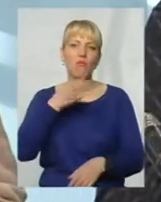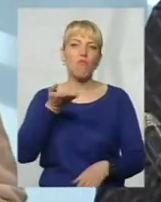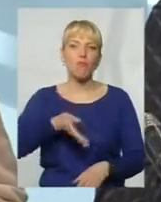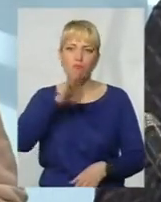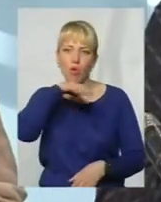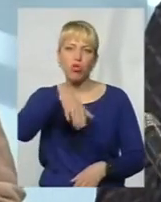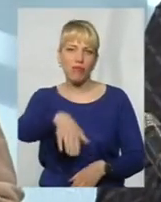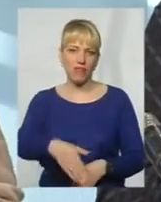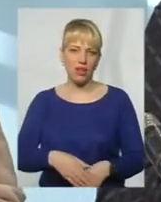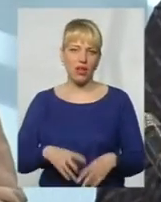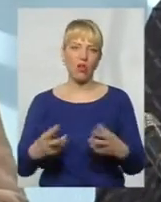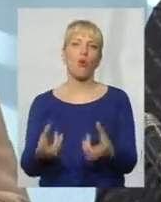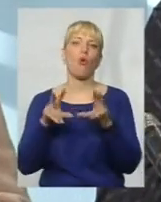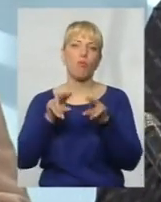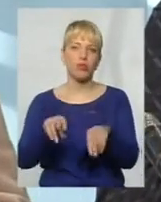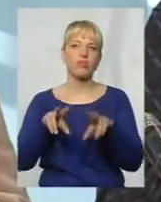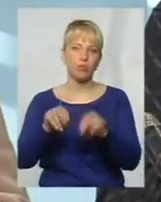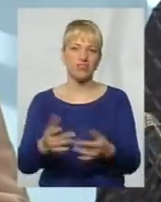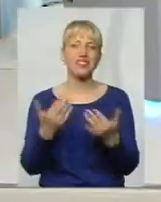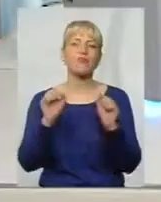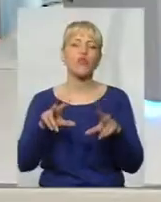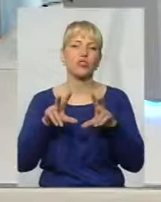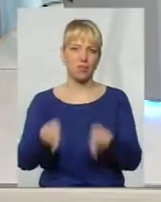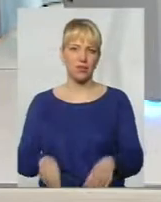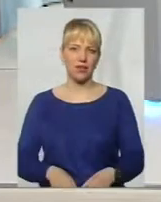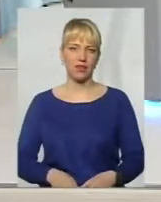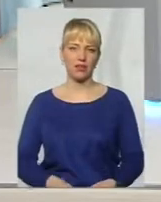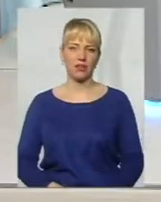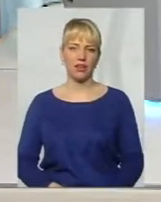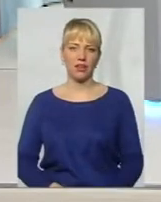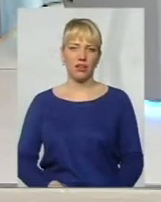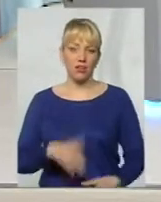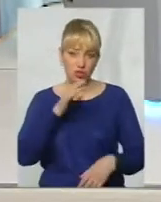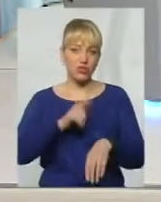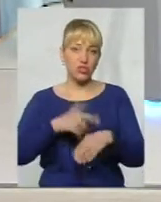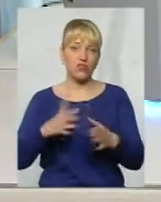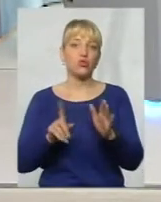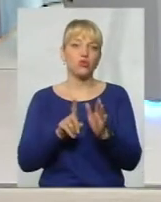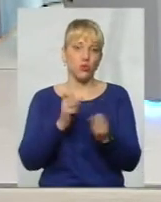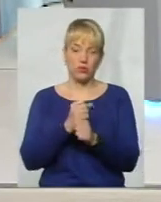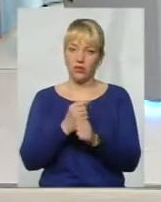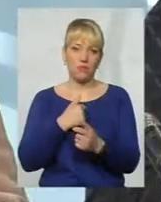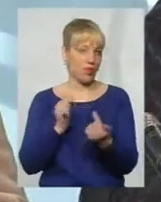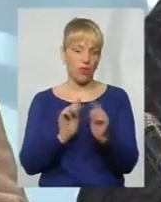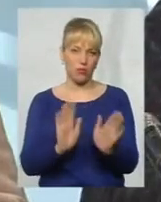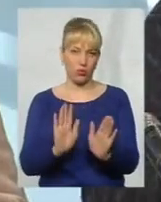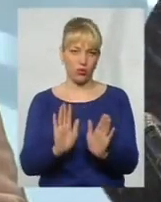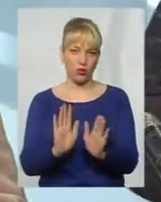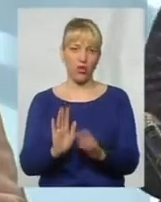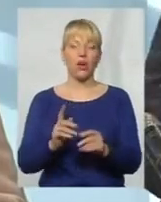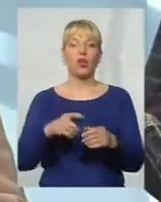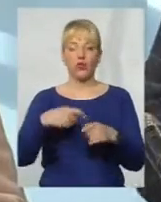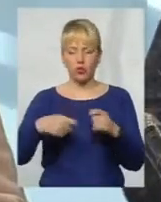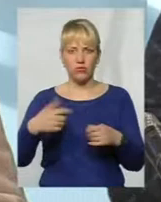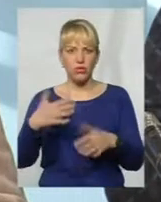і обіцянки людям. Скільки можна обіцяти? Пора вже щось... Ми не проти розсрочити.